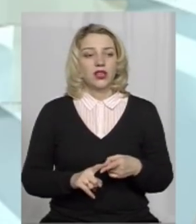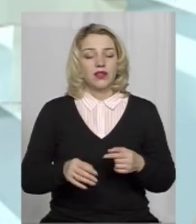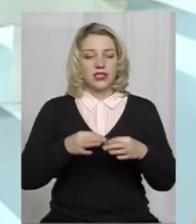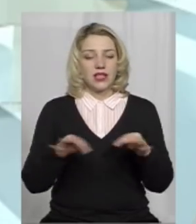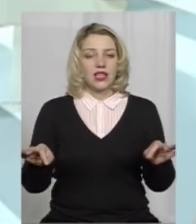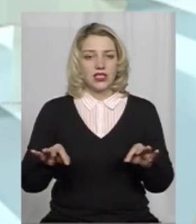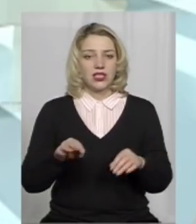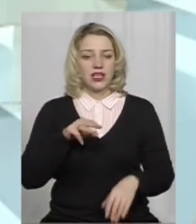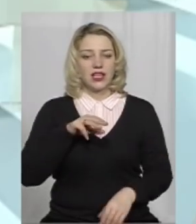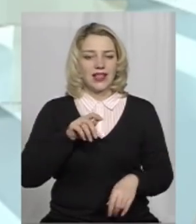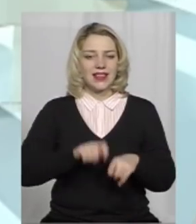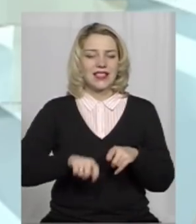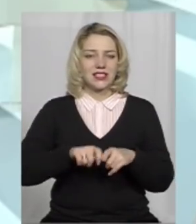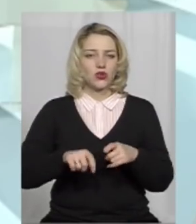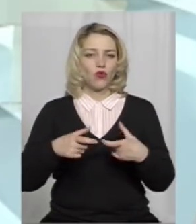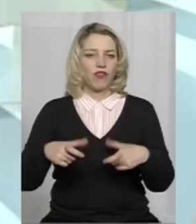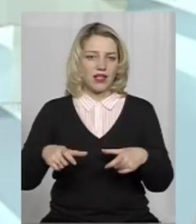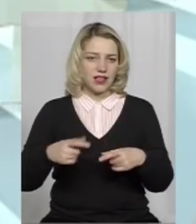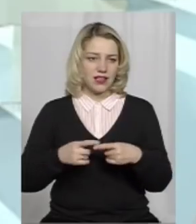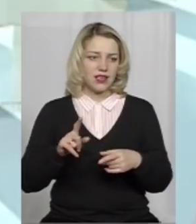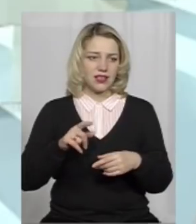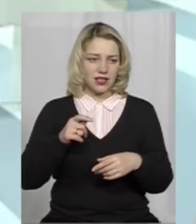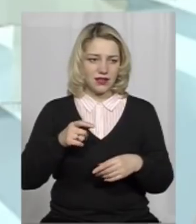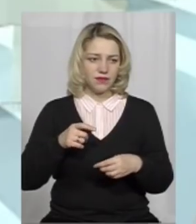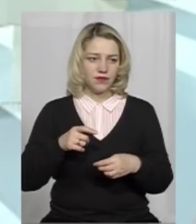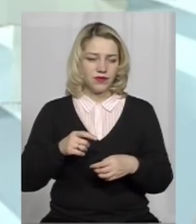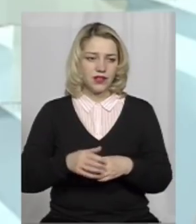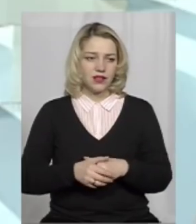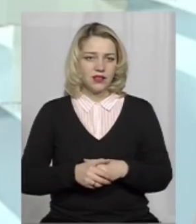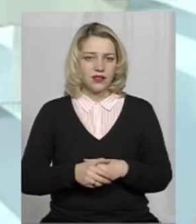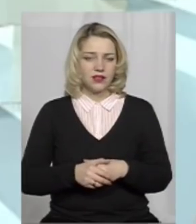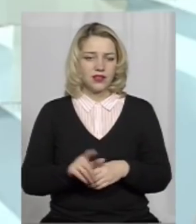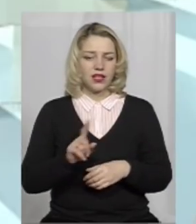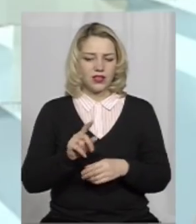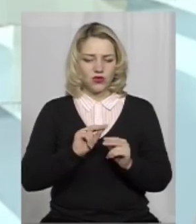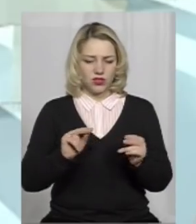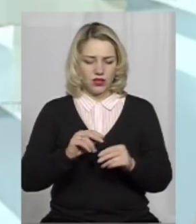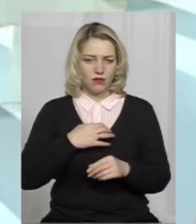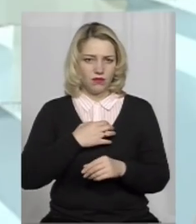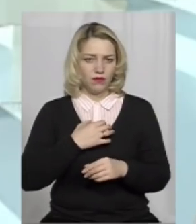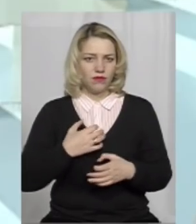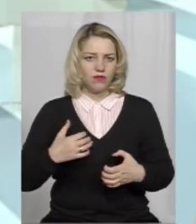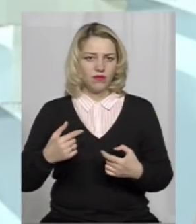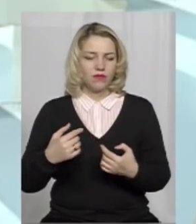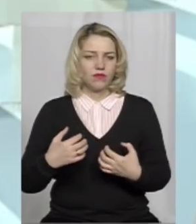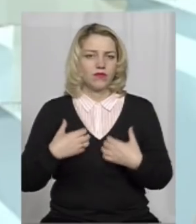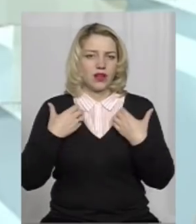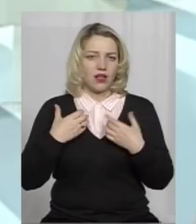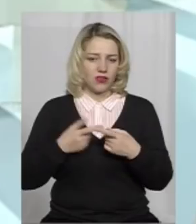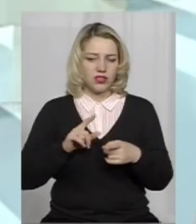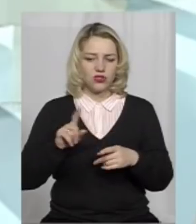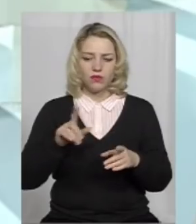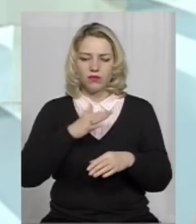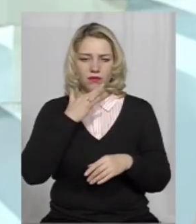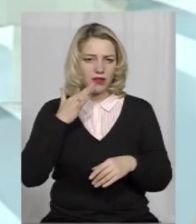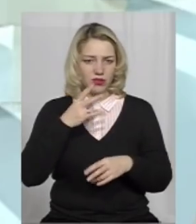незалежним тестуванням, якого насправді дуже побаються вчителі, щоб ми теж не переборщили, як кажуть в народі, щоб